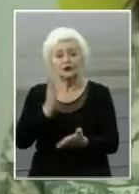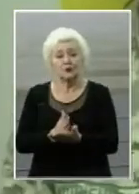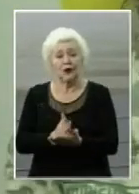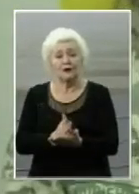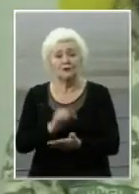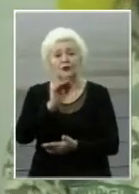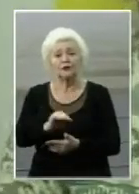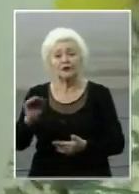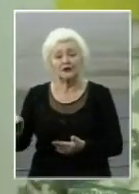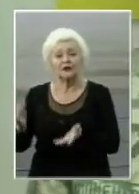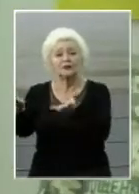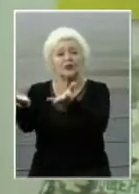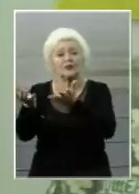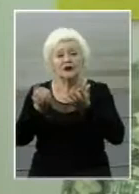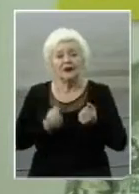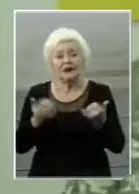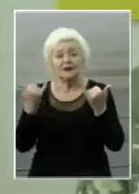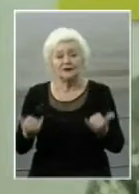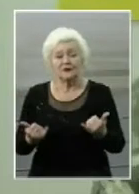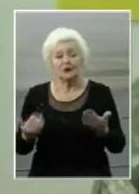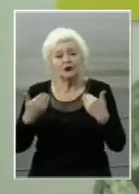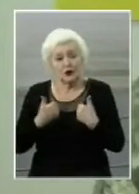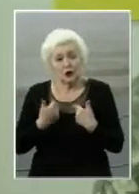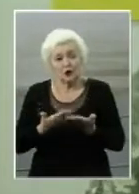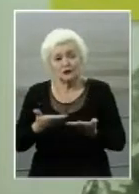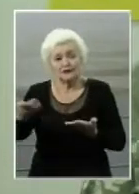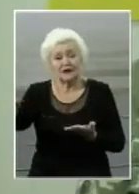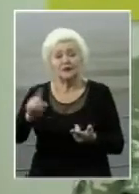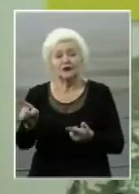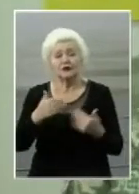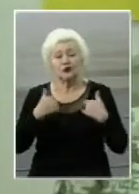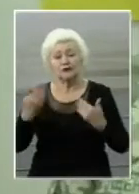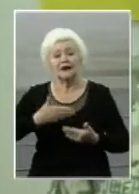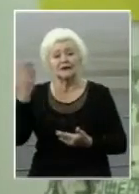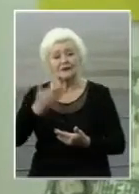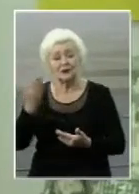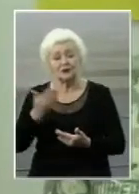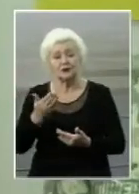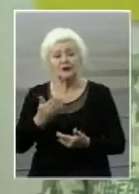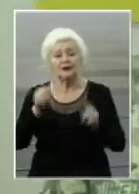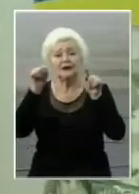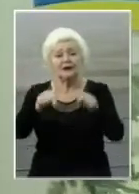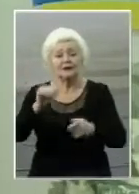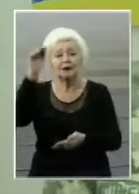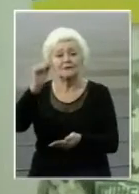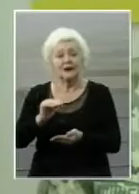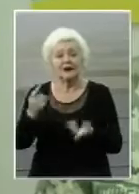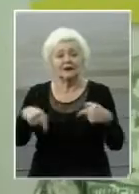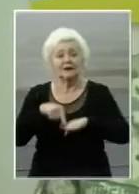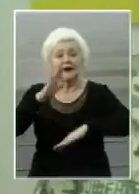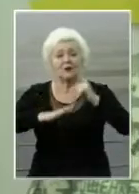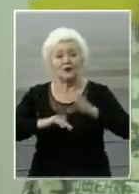діточок, приймаємо сьогодні у себе тут, що вони для нас виступили. Це маленькі, скажімо так,